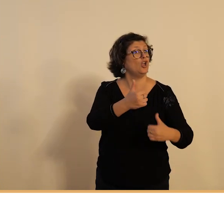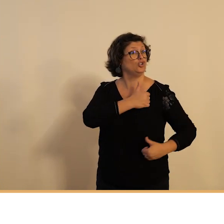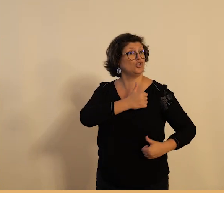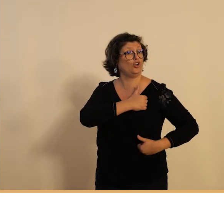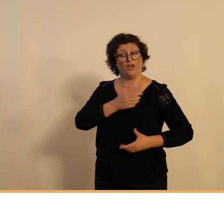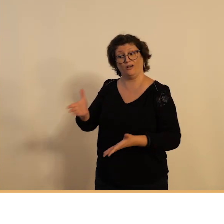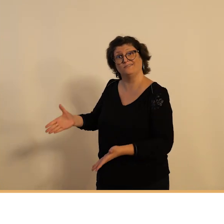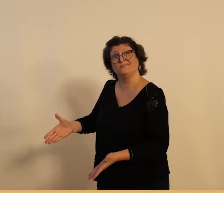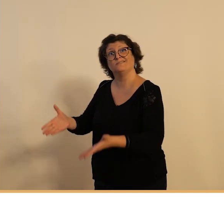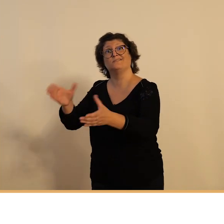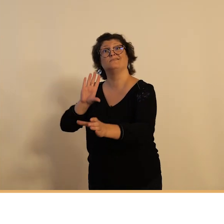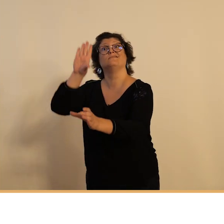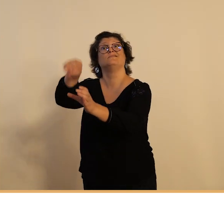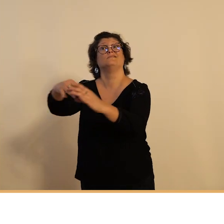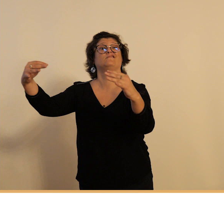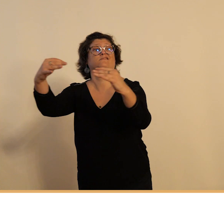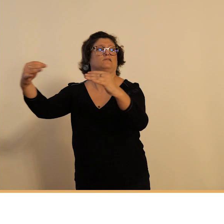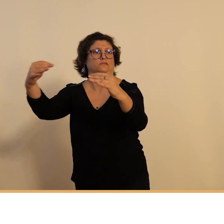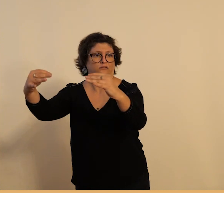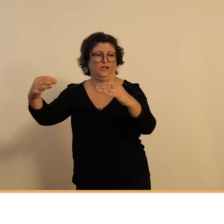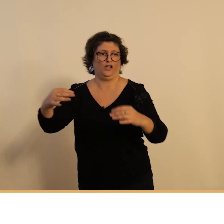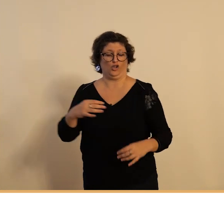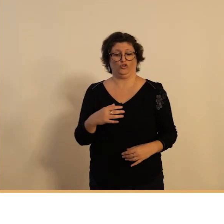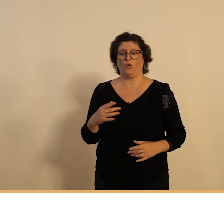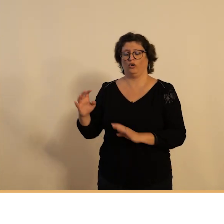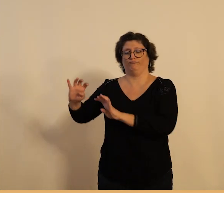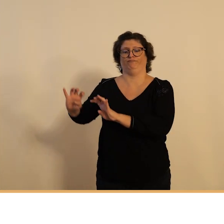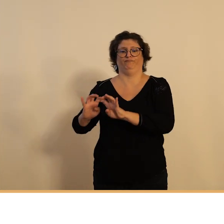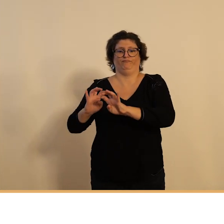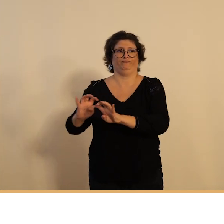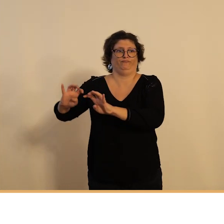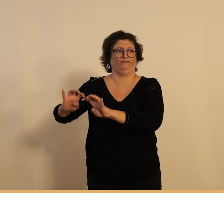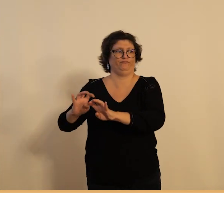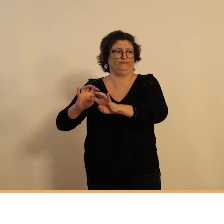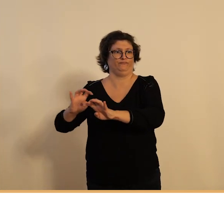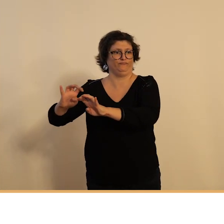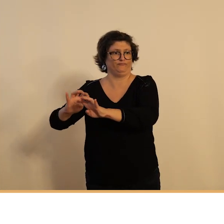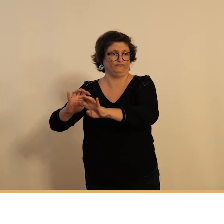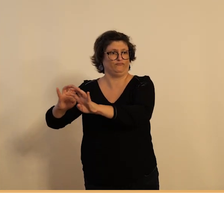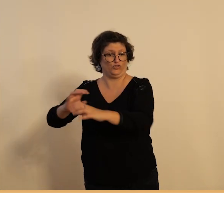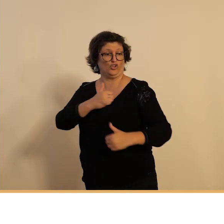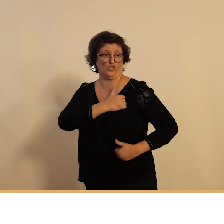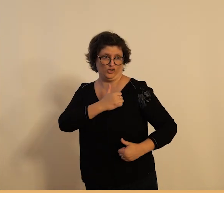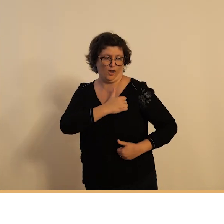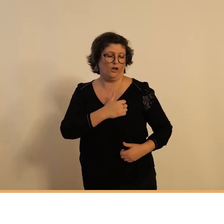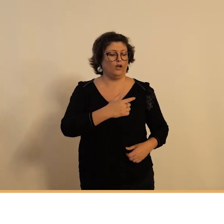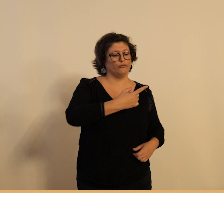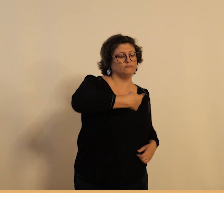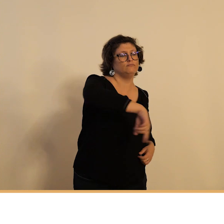soldats sur le front et donc de manière symbolique les soldats qui vont se rendre à la gare sur le front sont accompagnés